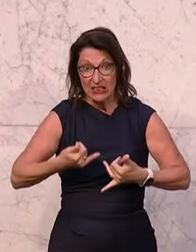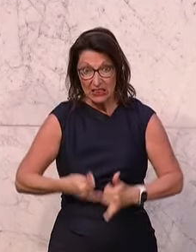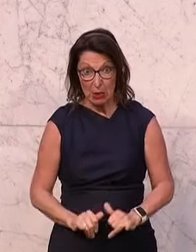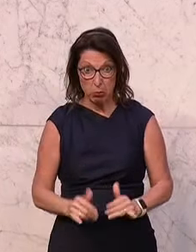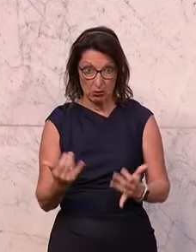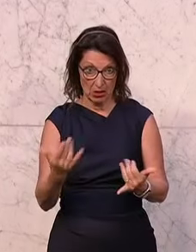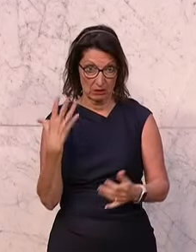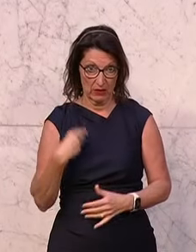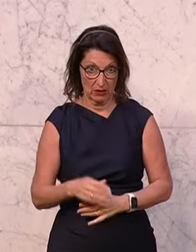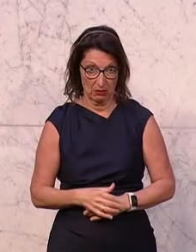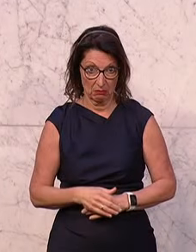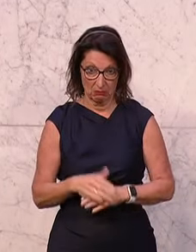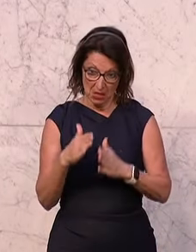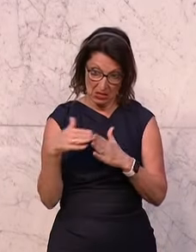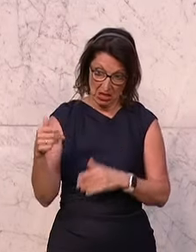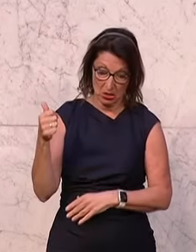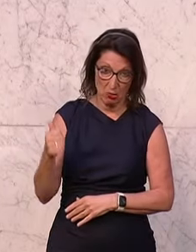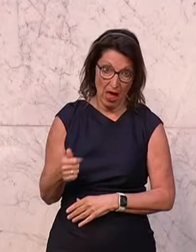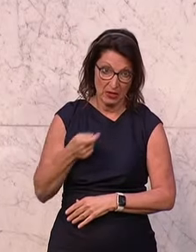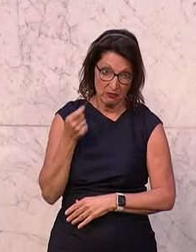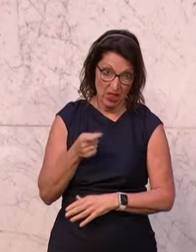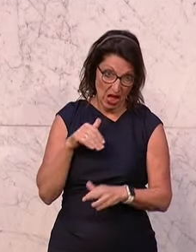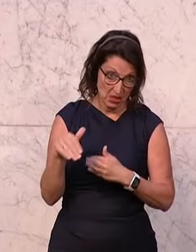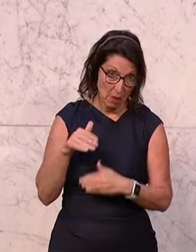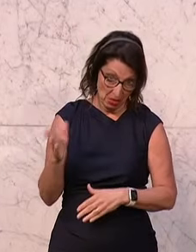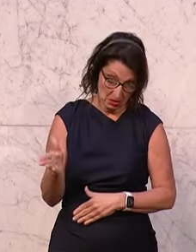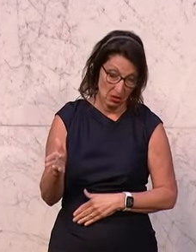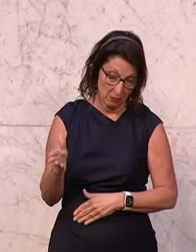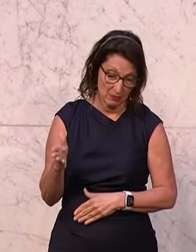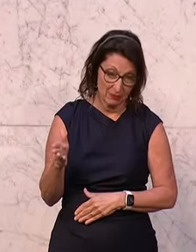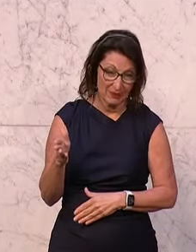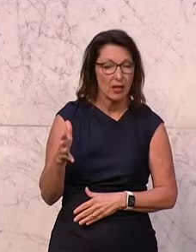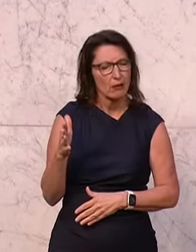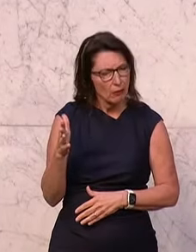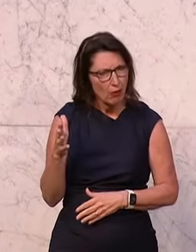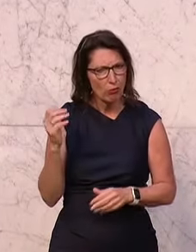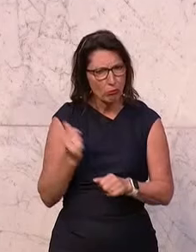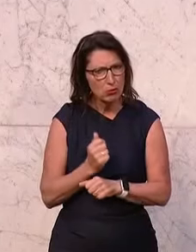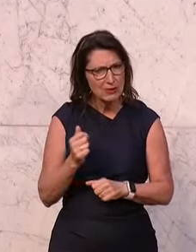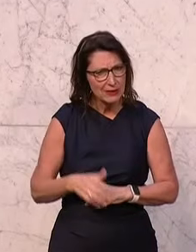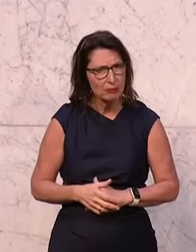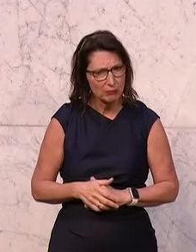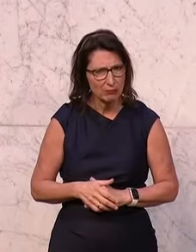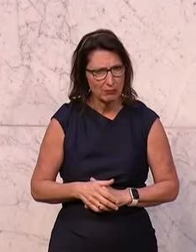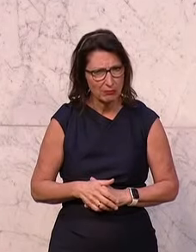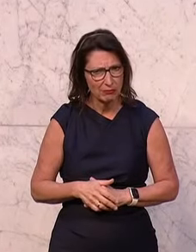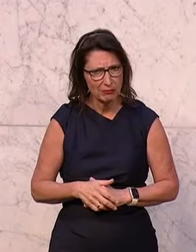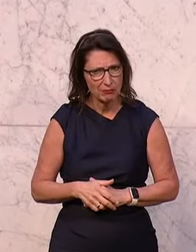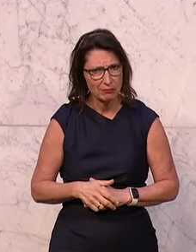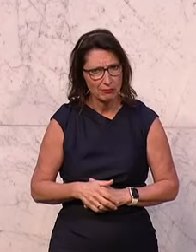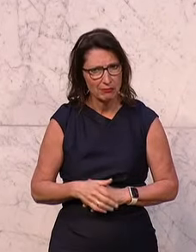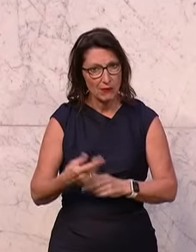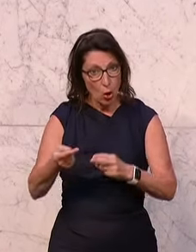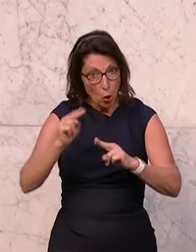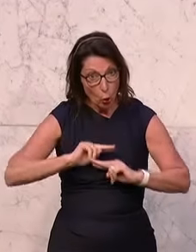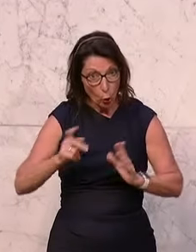statt und zwar in der Sektion 1 des Finanzministeriums. Obwohl die Aufgabe der Rückforderung zu